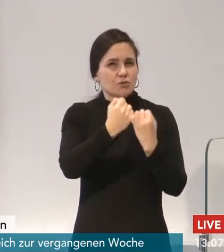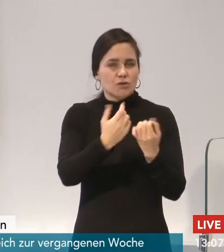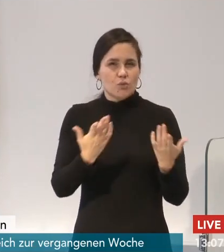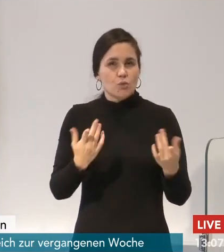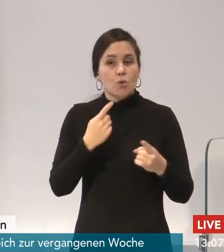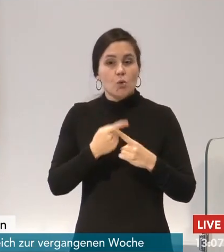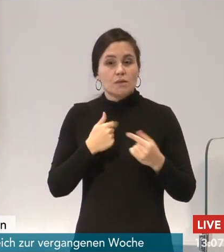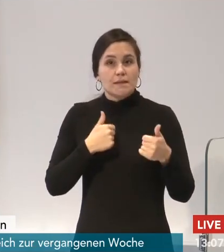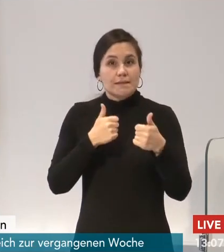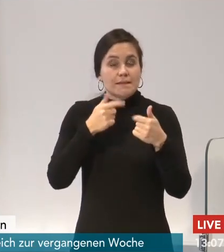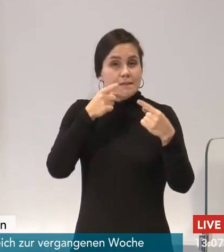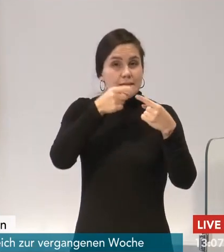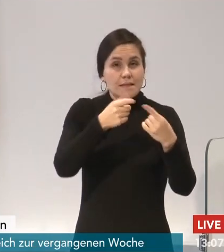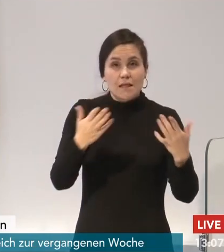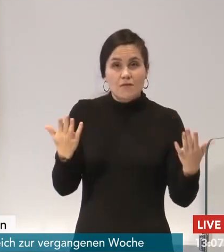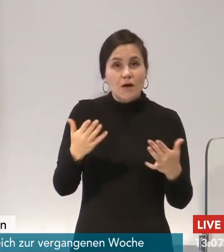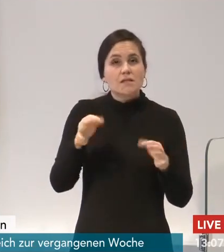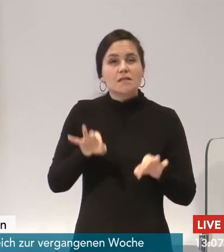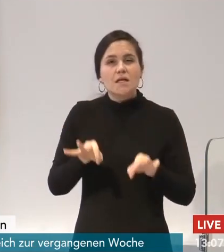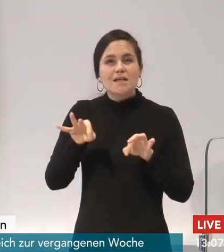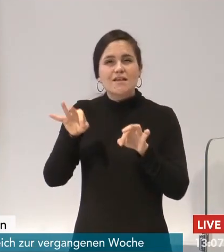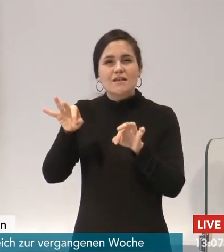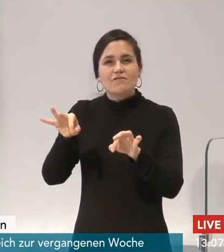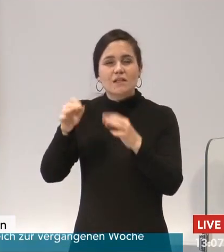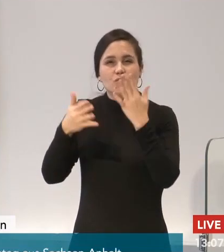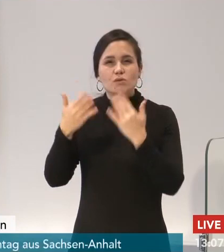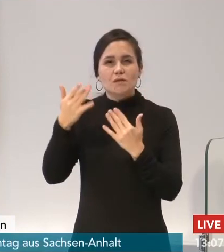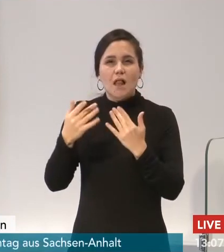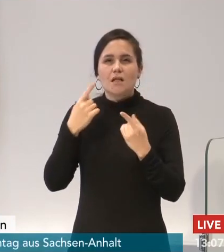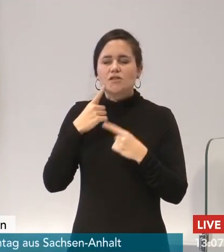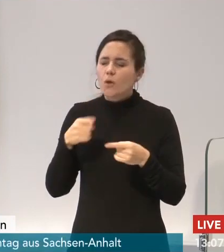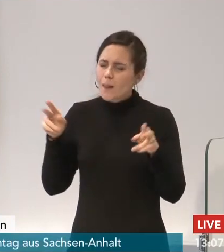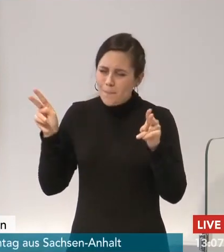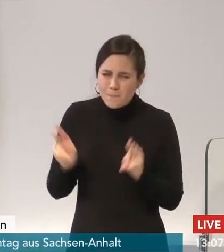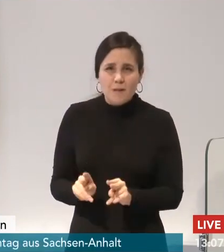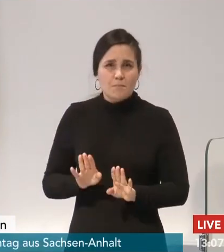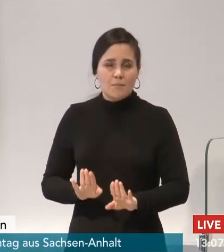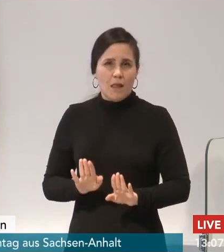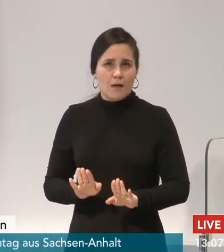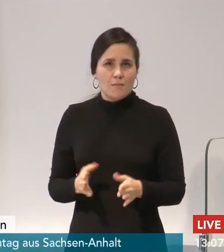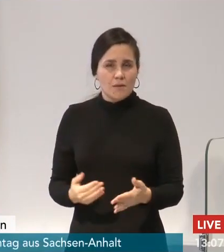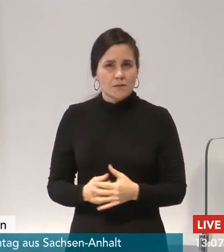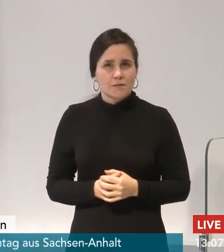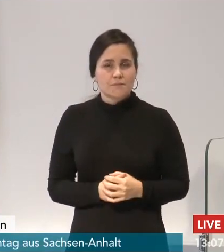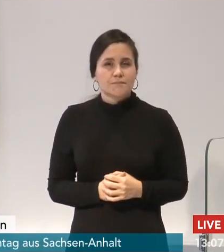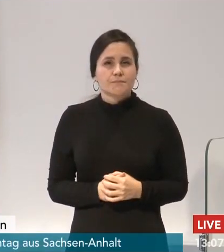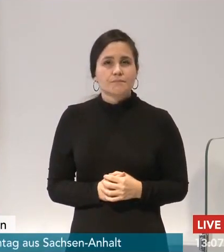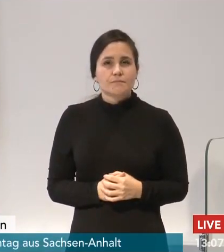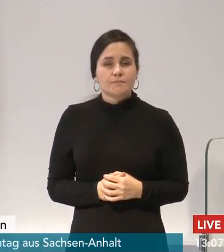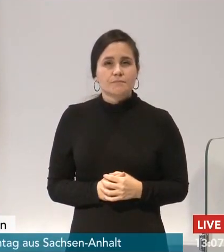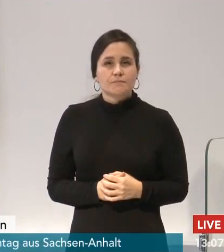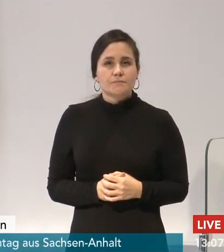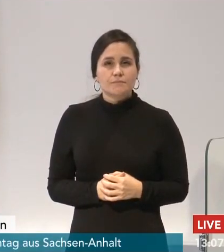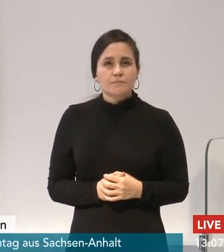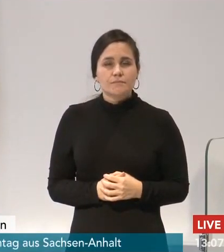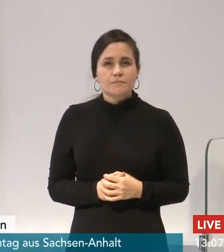Infektionszahlen so niedrig wie möglich zu halten und damit natürlich auch alle Einschränkungen für die